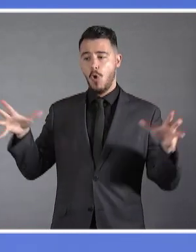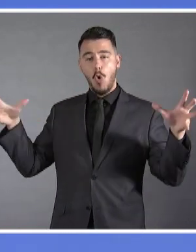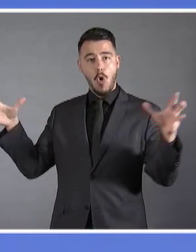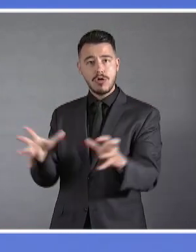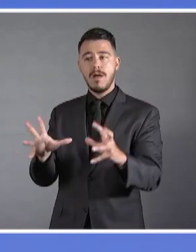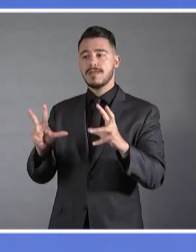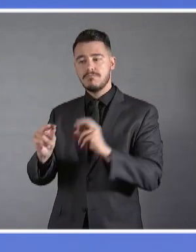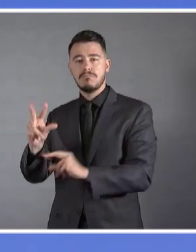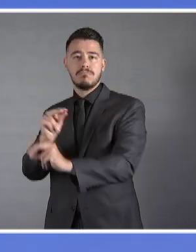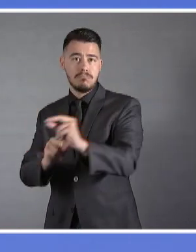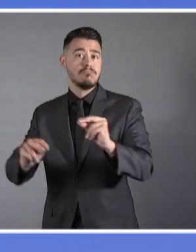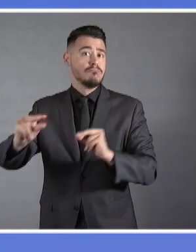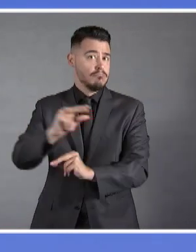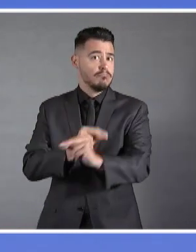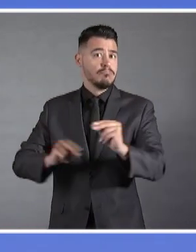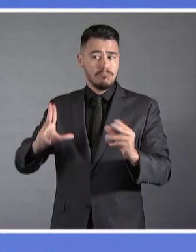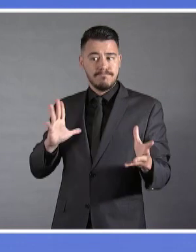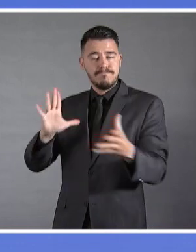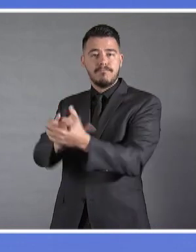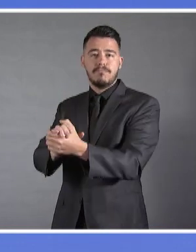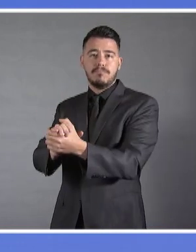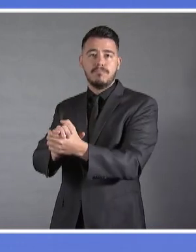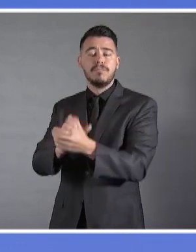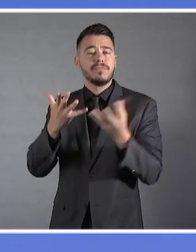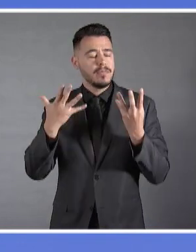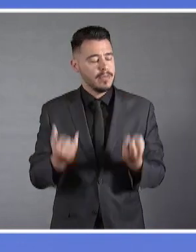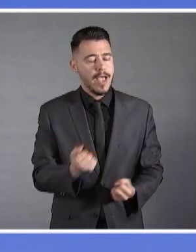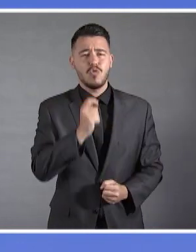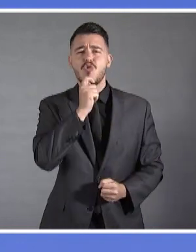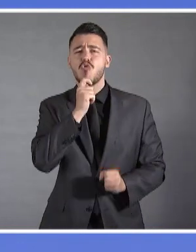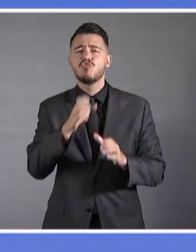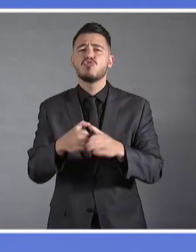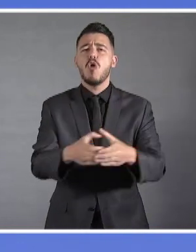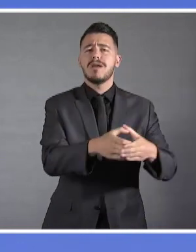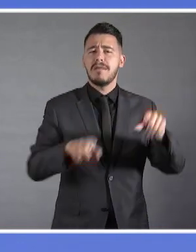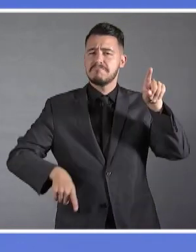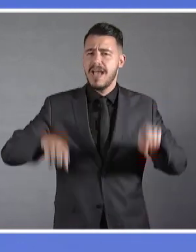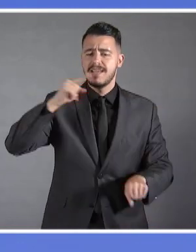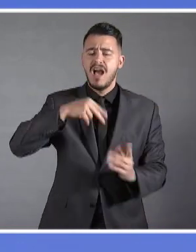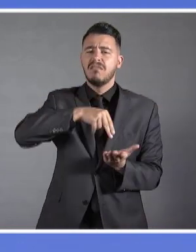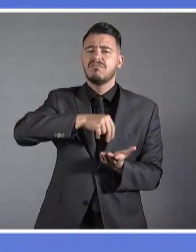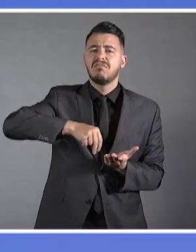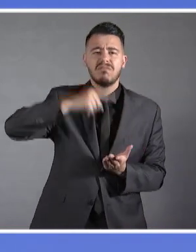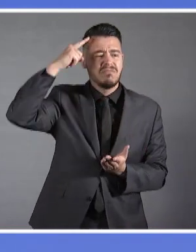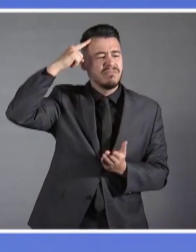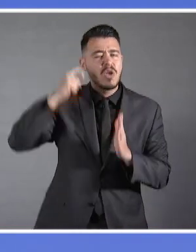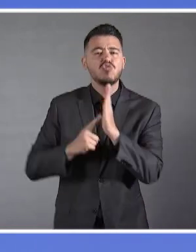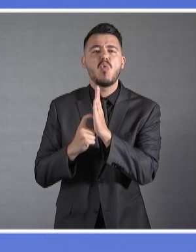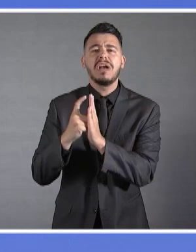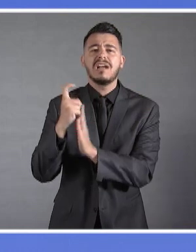πολλά πολιτικά κόμματα, εχμάλωτα των ξεπερασμένων στερεοτύπων τους, αρνούνται να το δεχτούν.